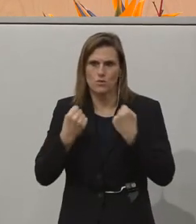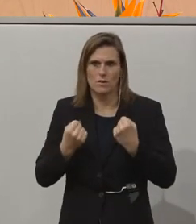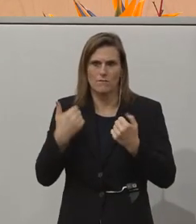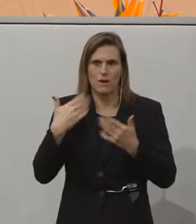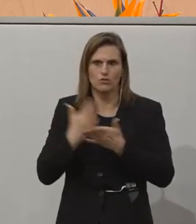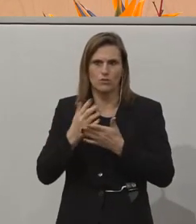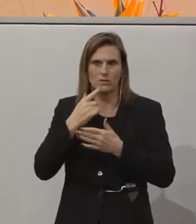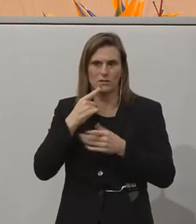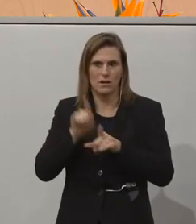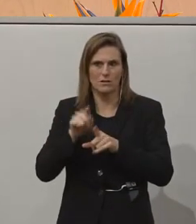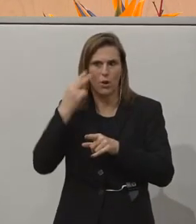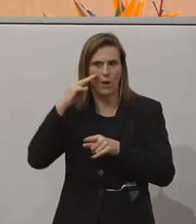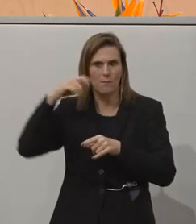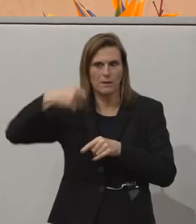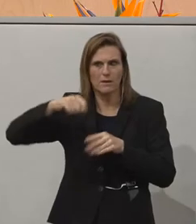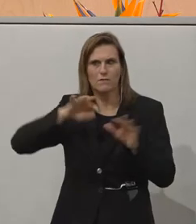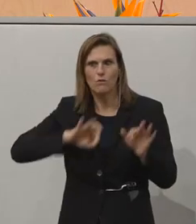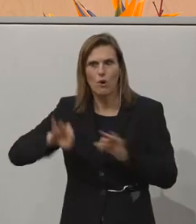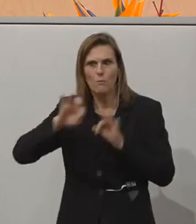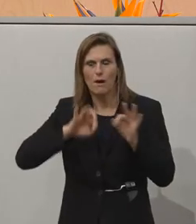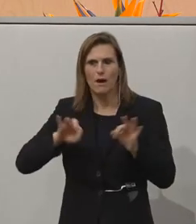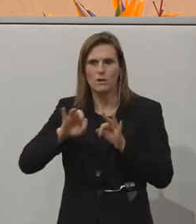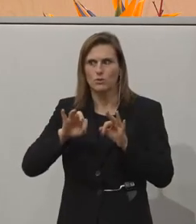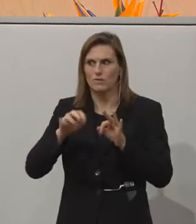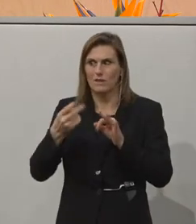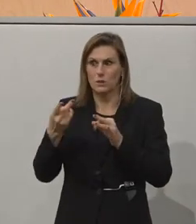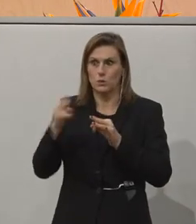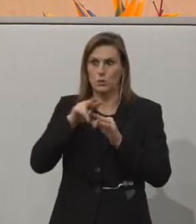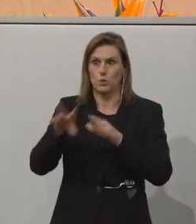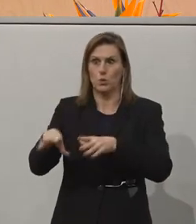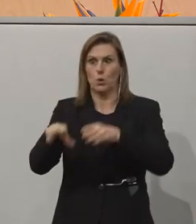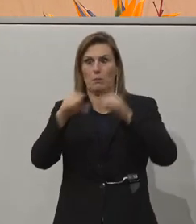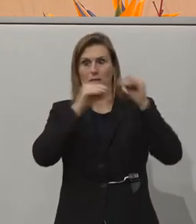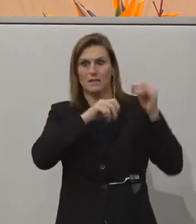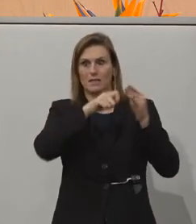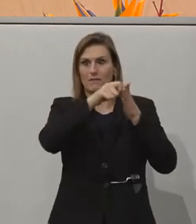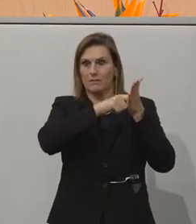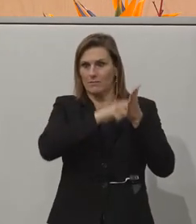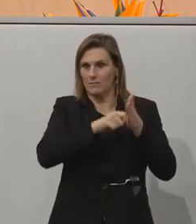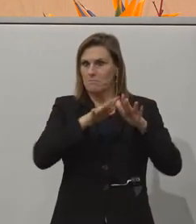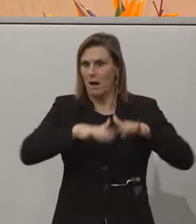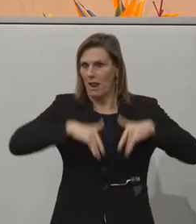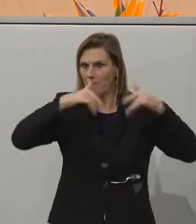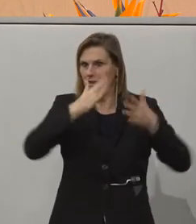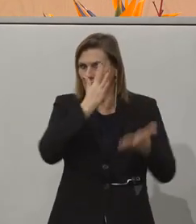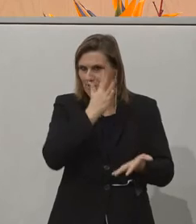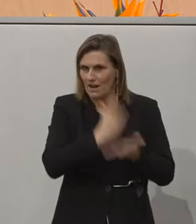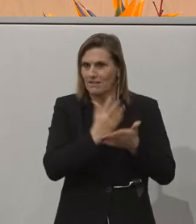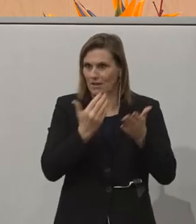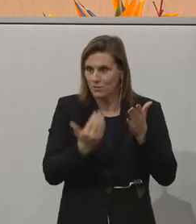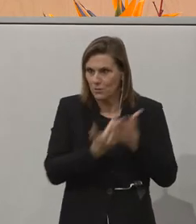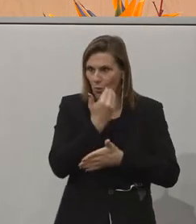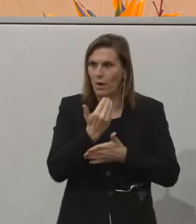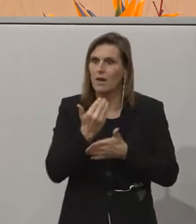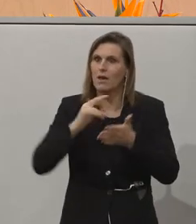erwähnt. In Vorbereitung der Rückübersiedelung in das sanierte Parlamentsgebäude haben wir vor,